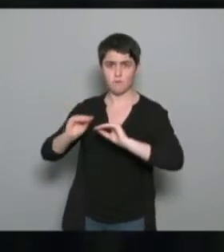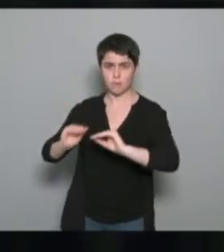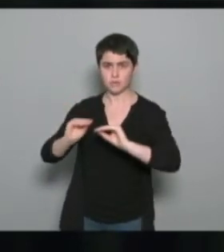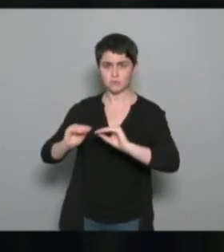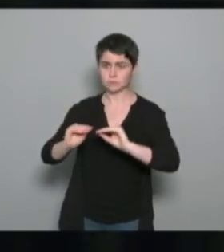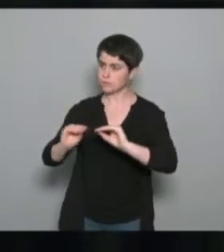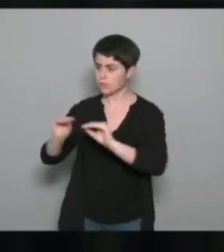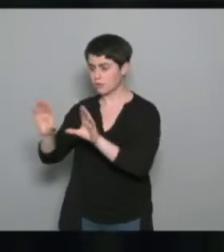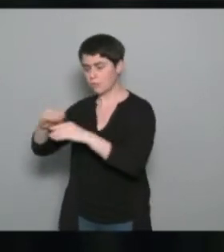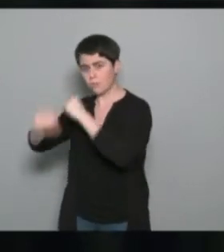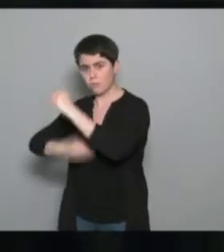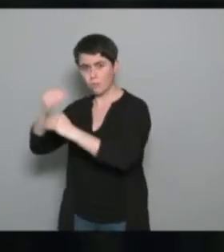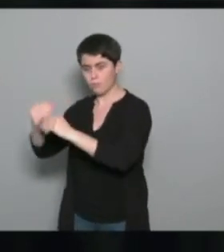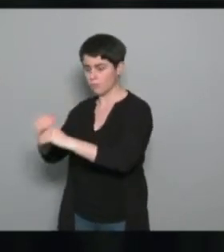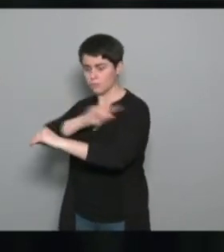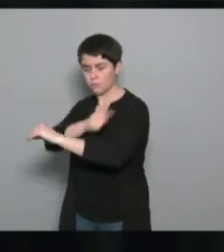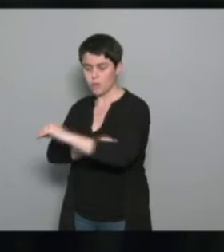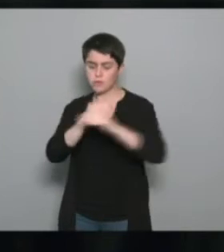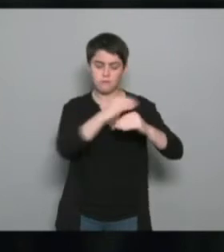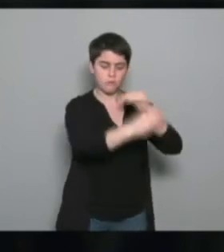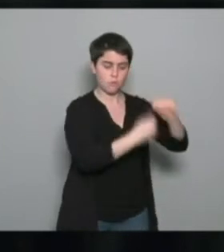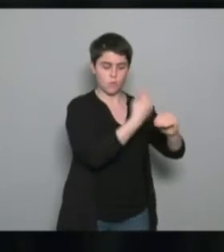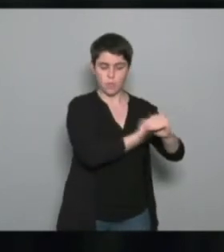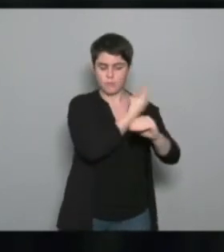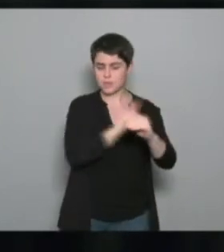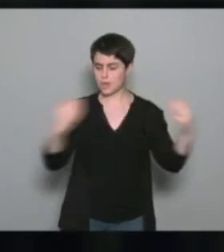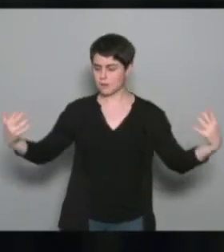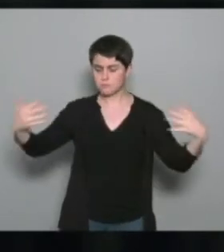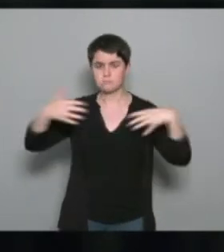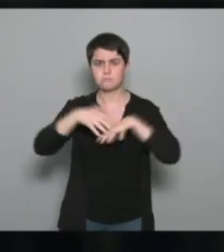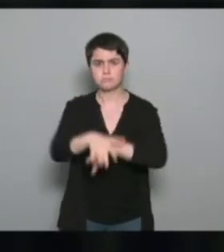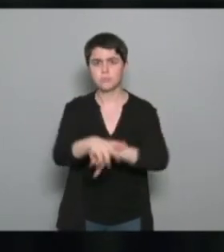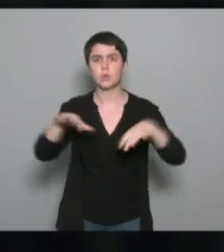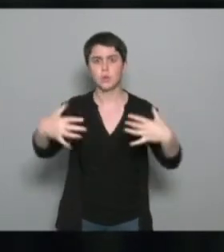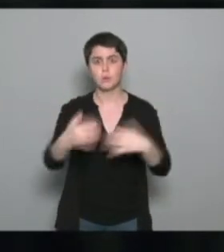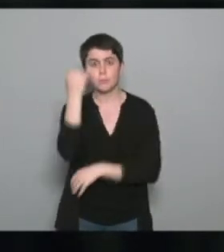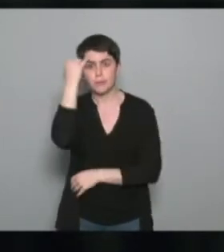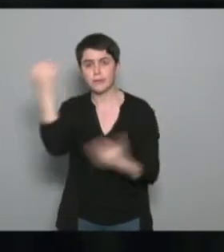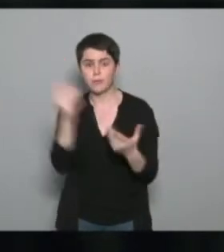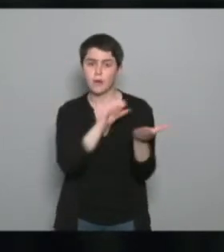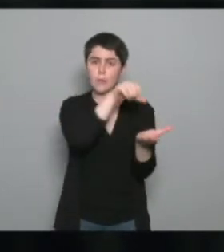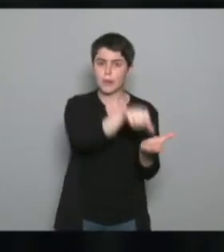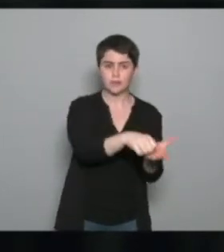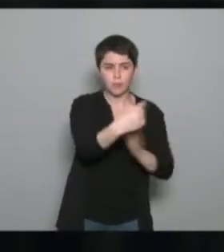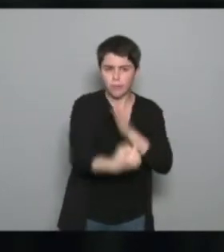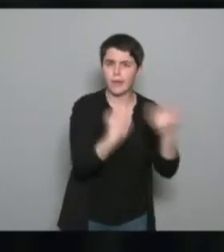médical et le monde sportif. L'idée, c'était de pouvoir un peu visiter les centres d'éducation thérapeutique,